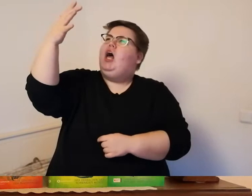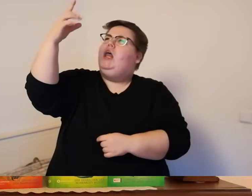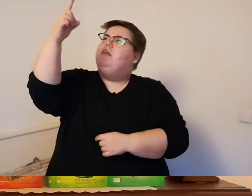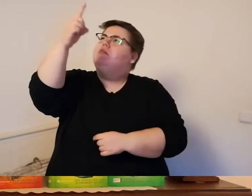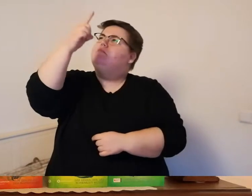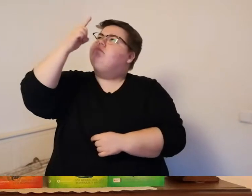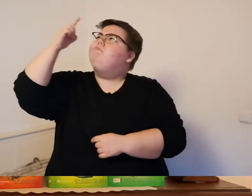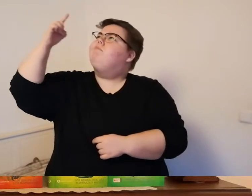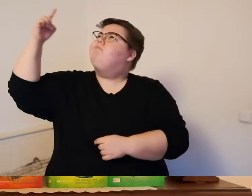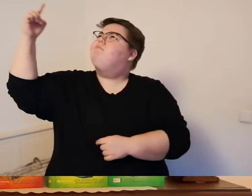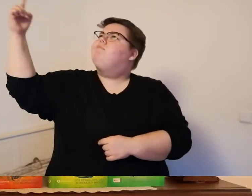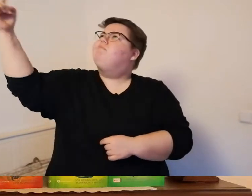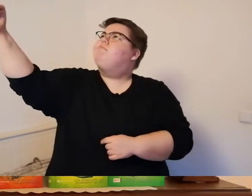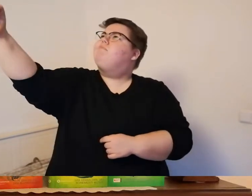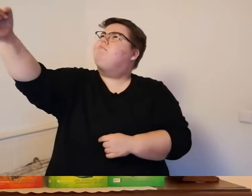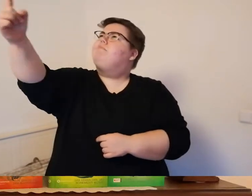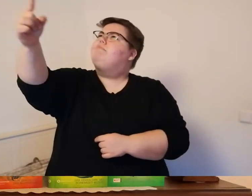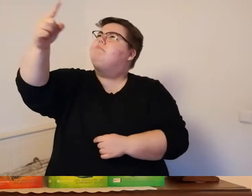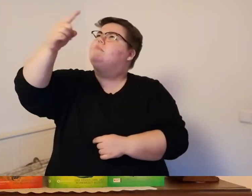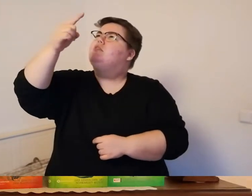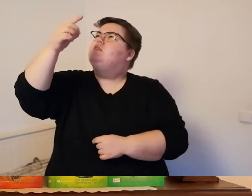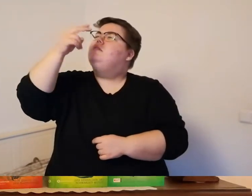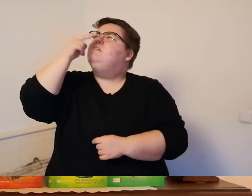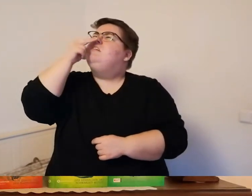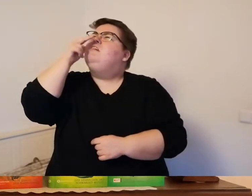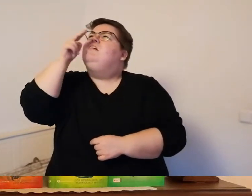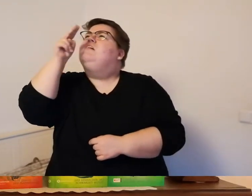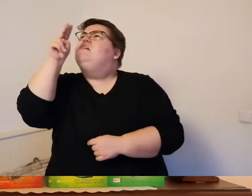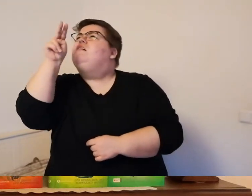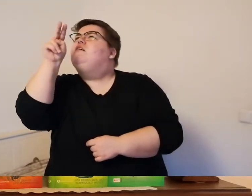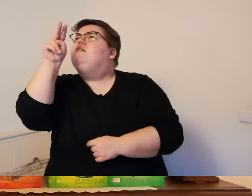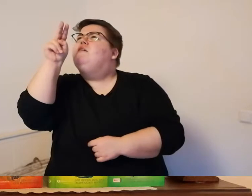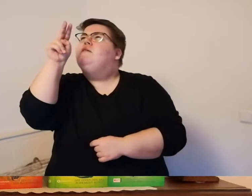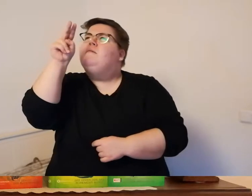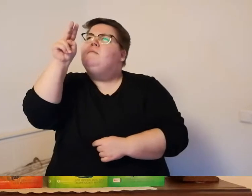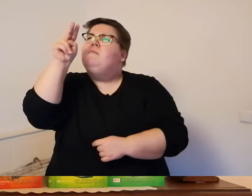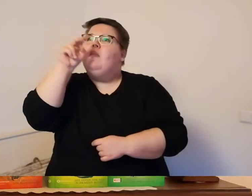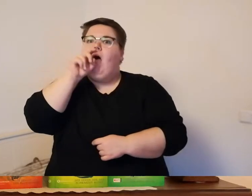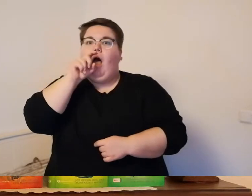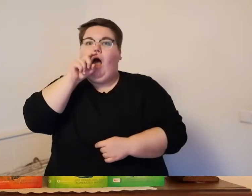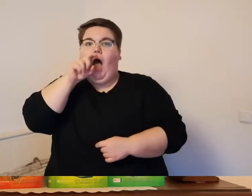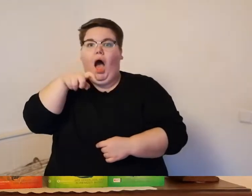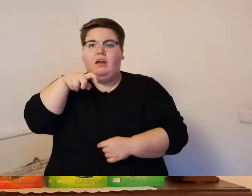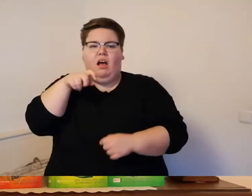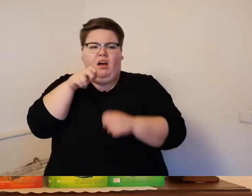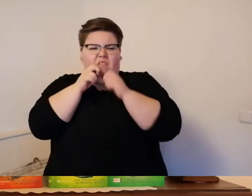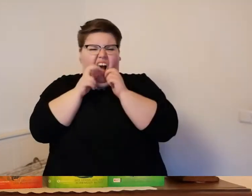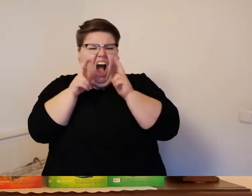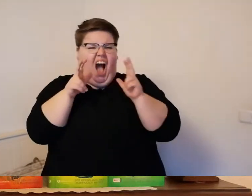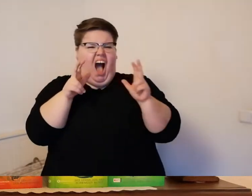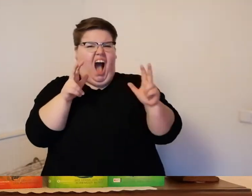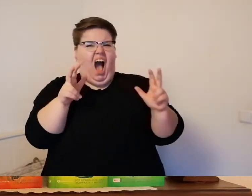dunklen schatten frei der ganz oben seine kreise zog ein ferner adlerschrei bestätigte ihren verdacht